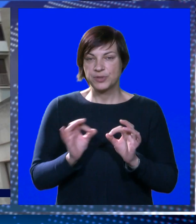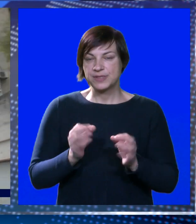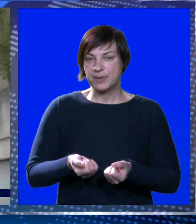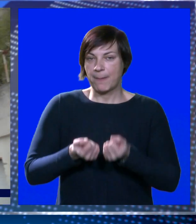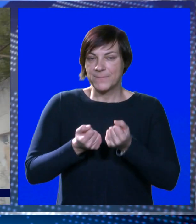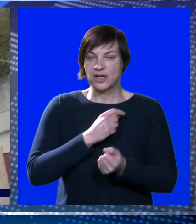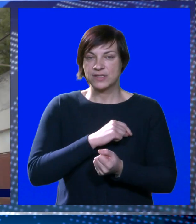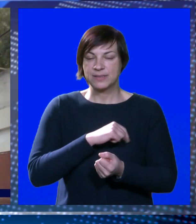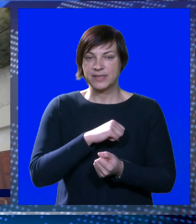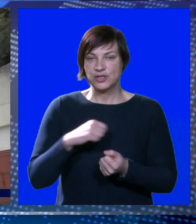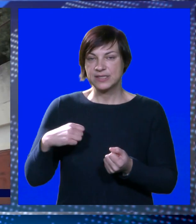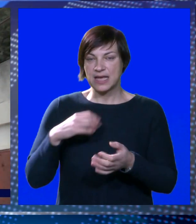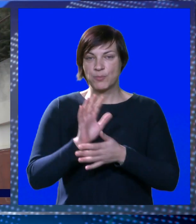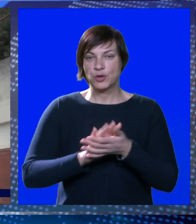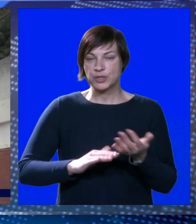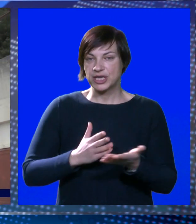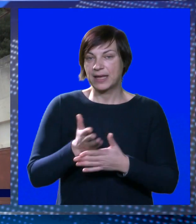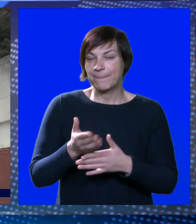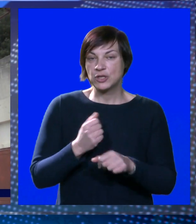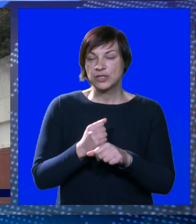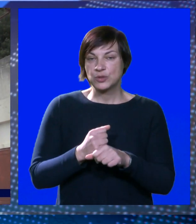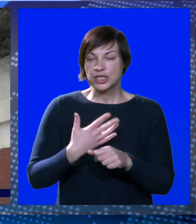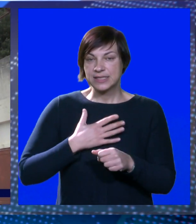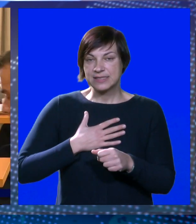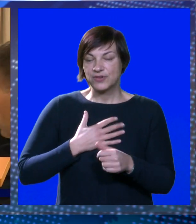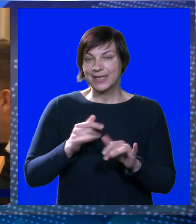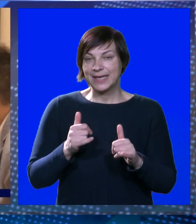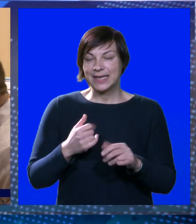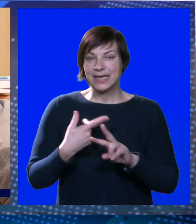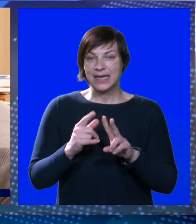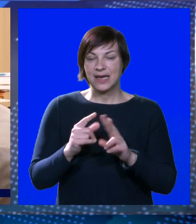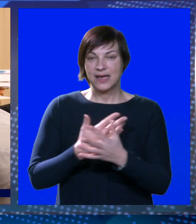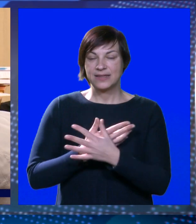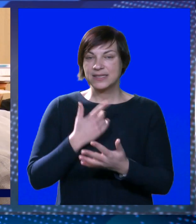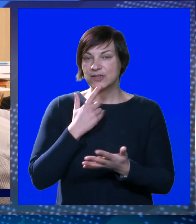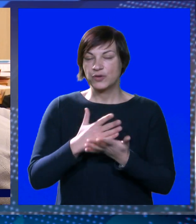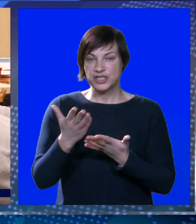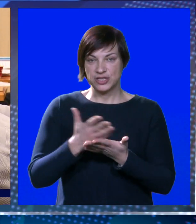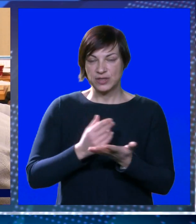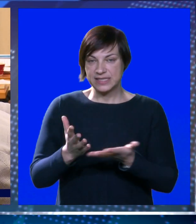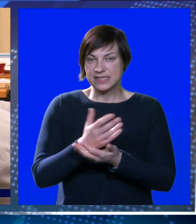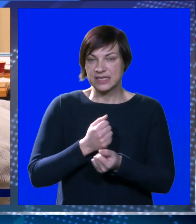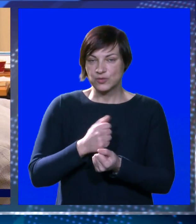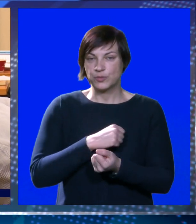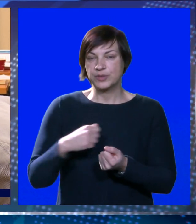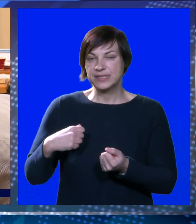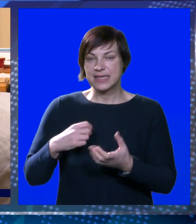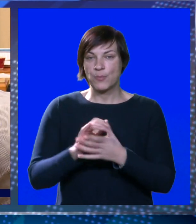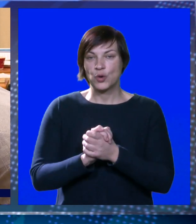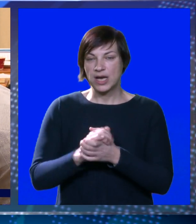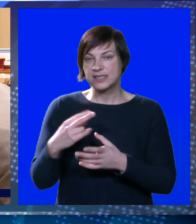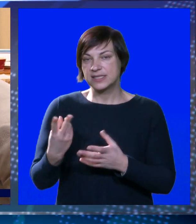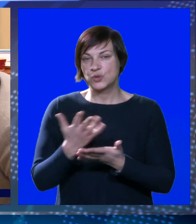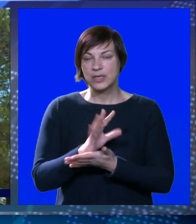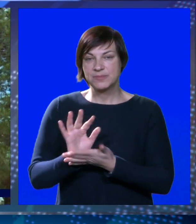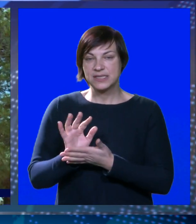spreman osjetiti tu obvezu od samog početka pa je poslao doista učinio svoje ili je pak HDZ-u koji je većinu lista uspio skupiti isključivo u koaliciji